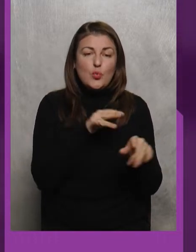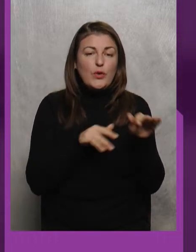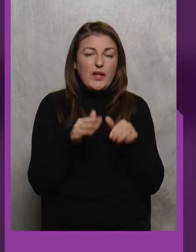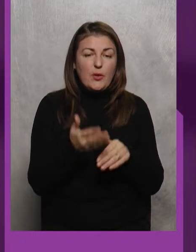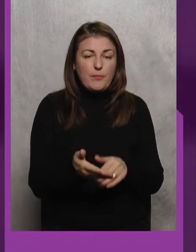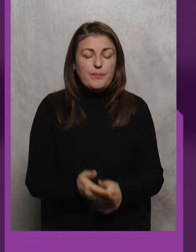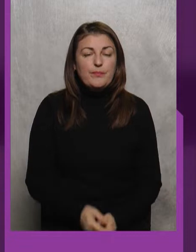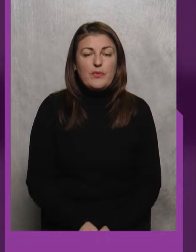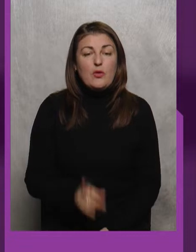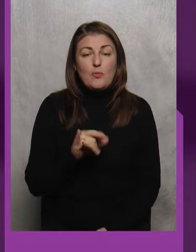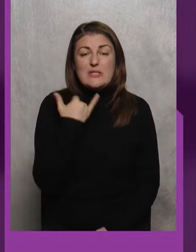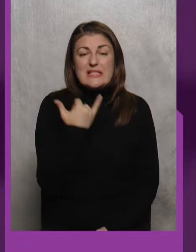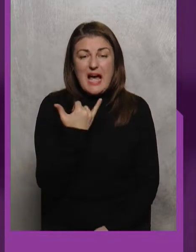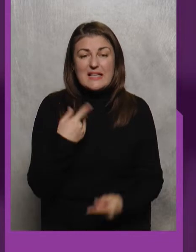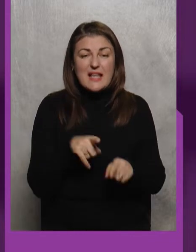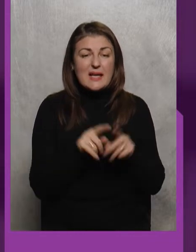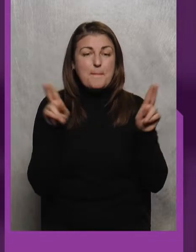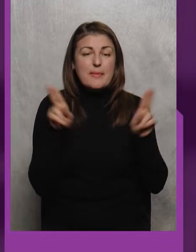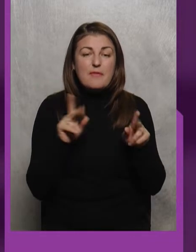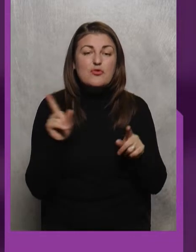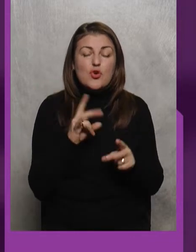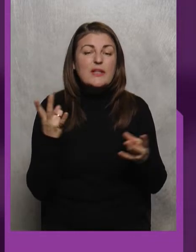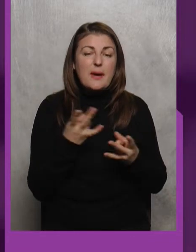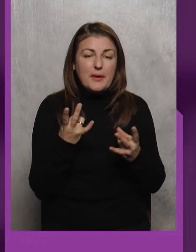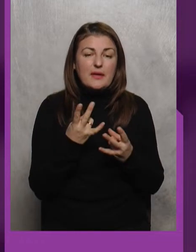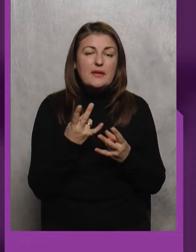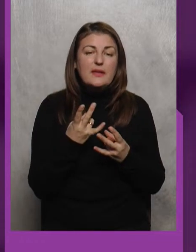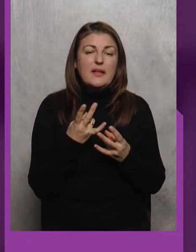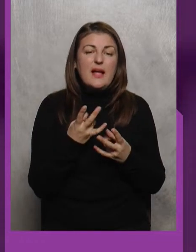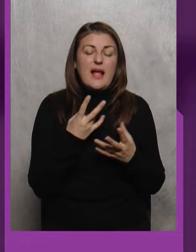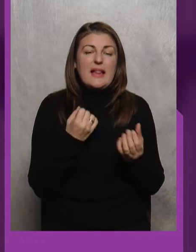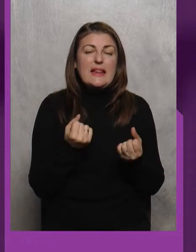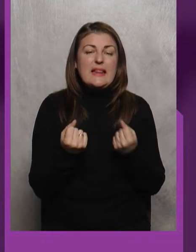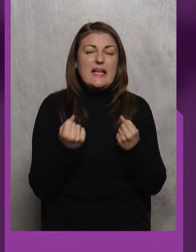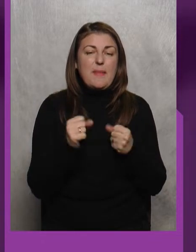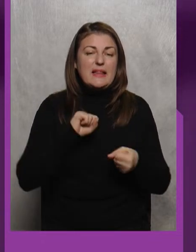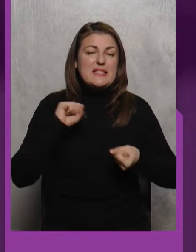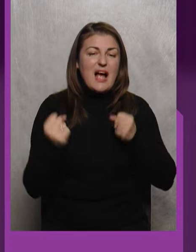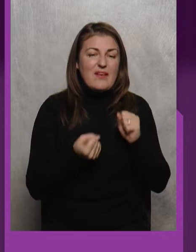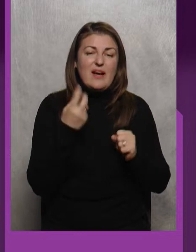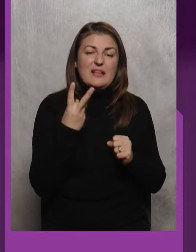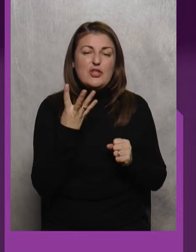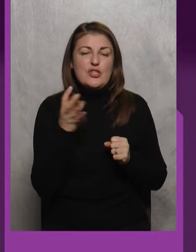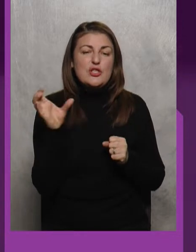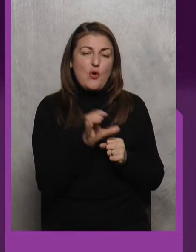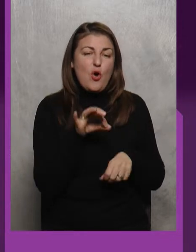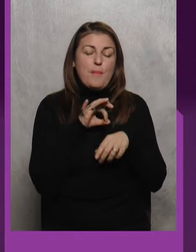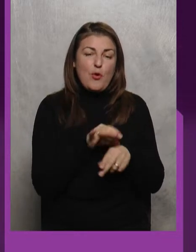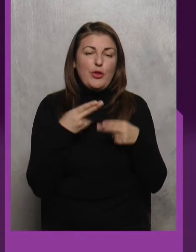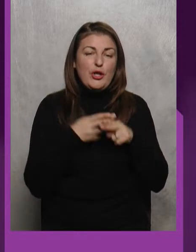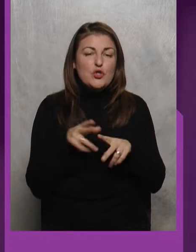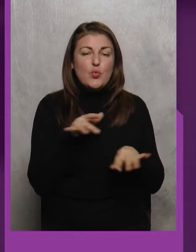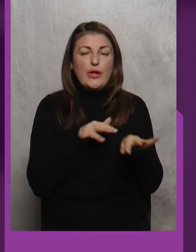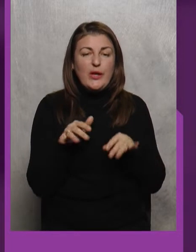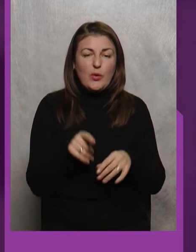Зараз Такі Правила Що Треба Тримати Захват Три Чотири Секунди Проводити Технічну Дію